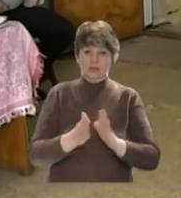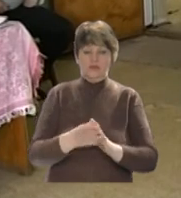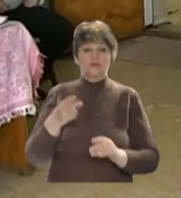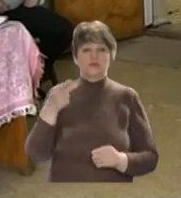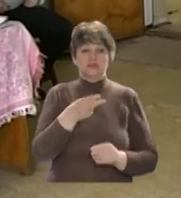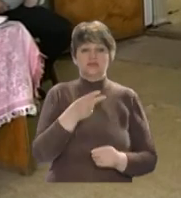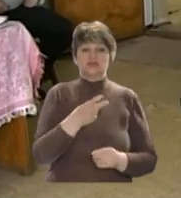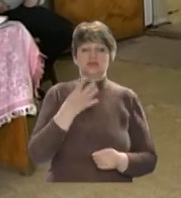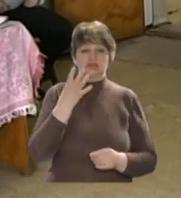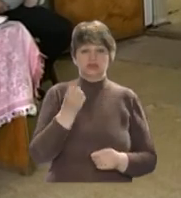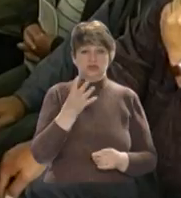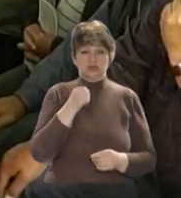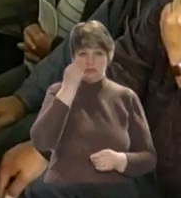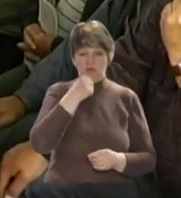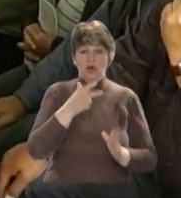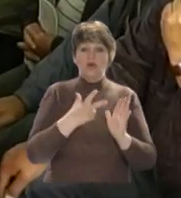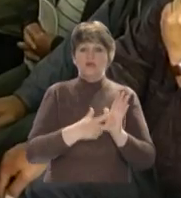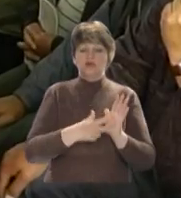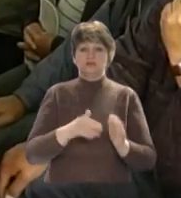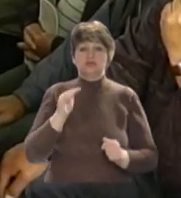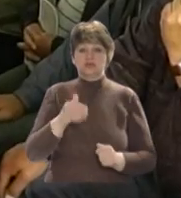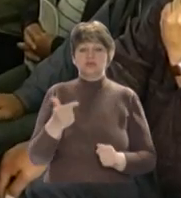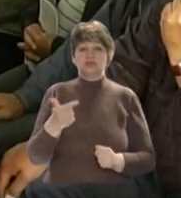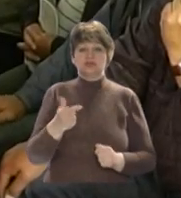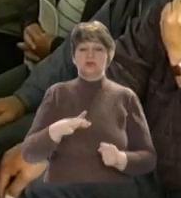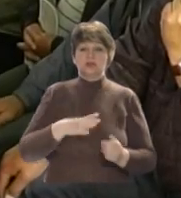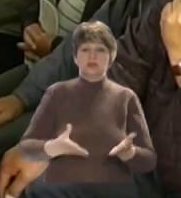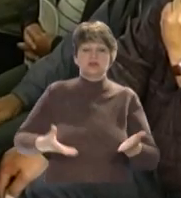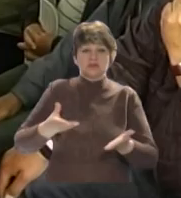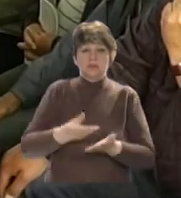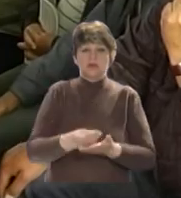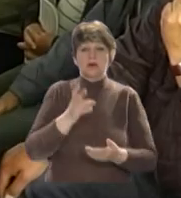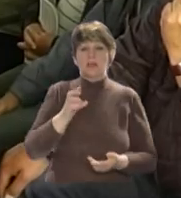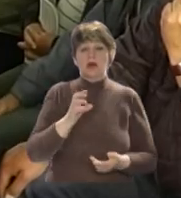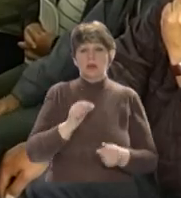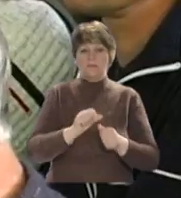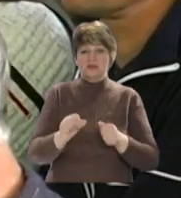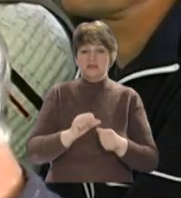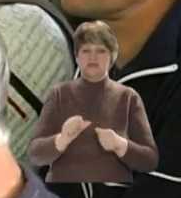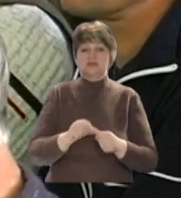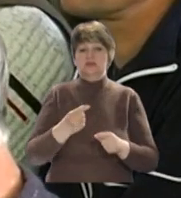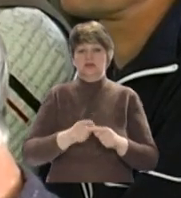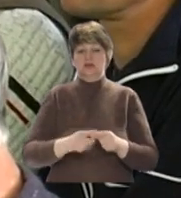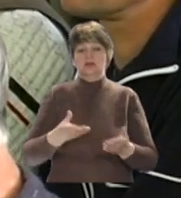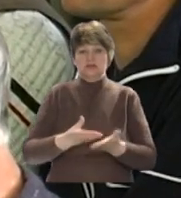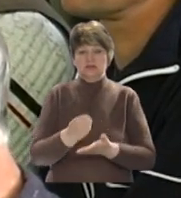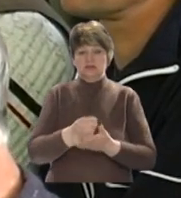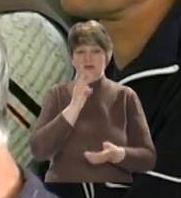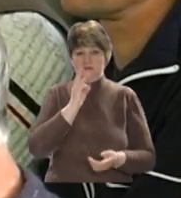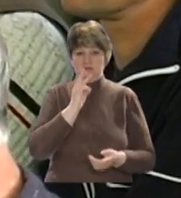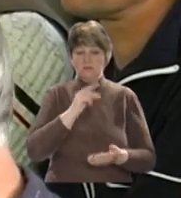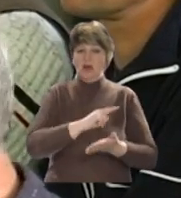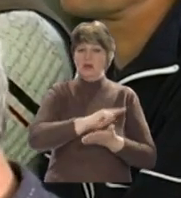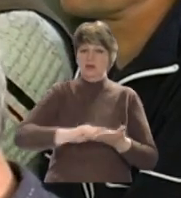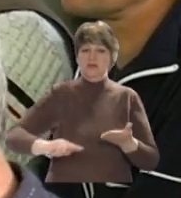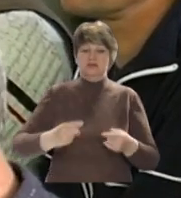2014 році. 80 тисяч гривень витрачена на бензин, зарплату єгерям, відтворення господарства. Серед видатків – оренда